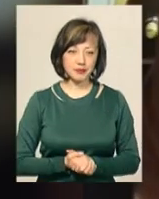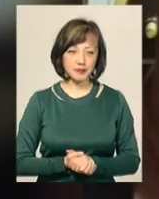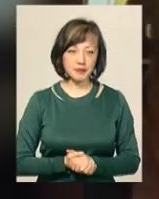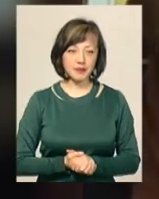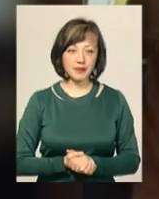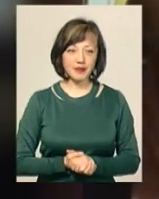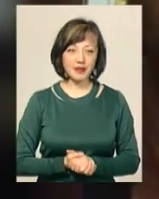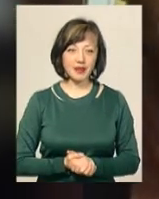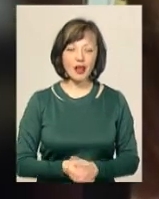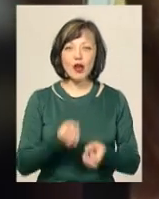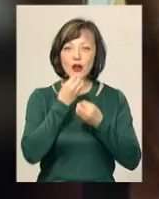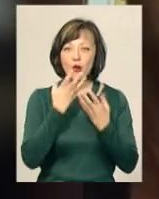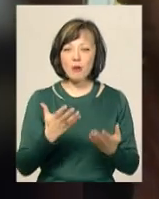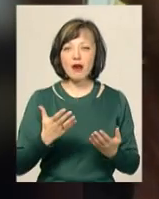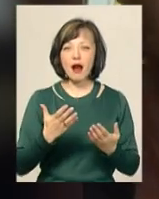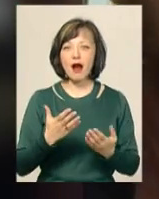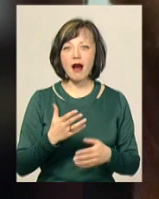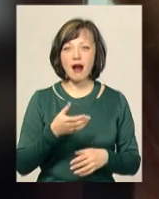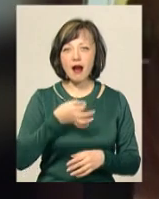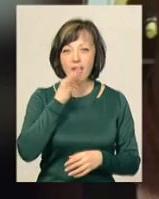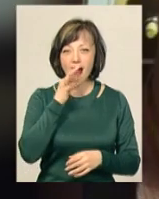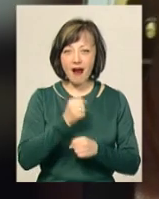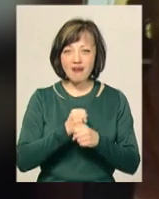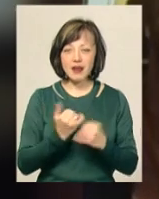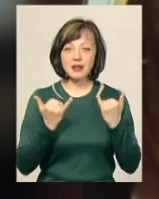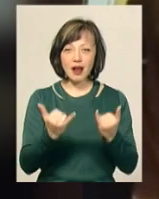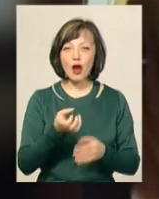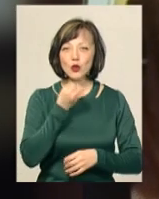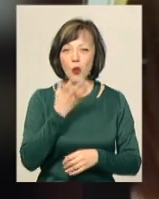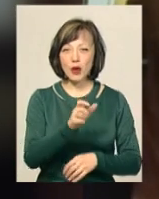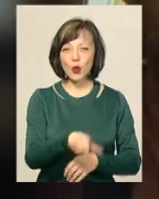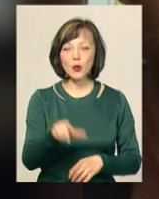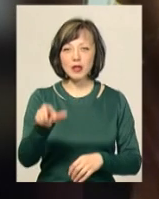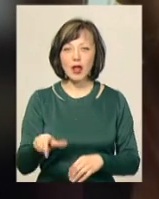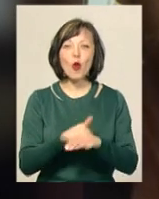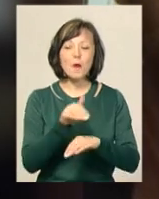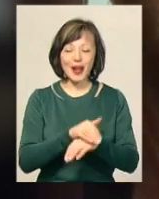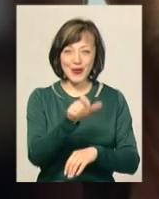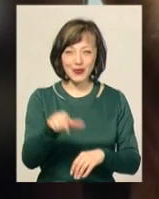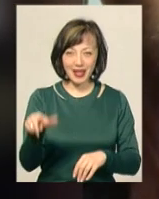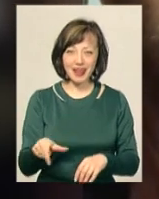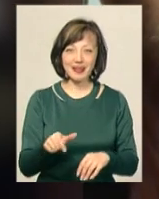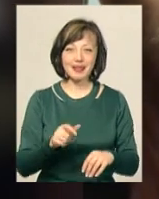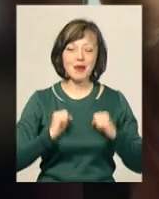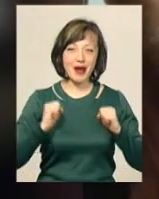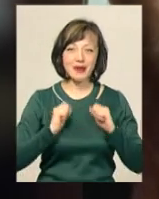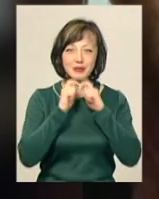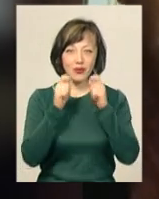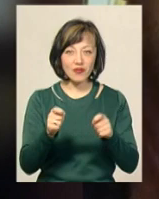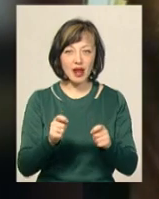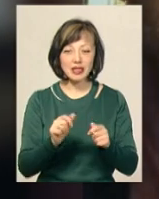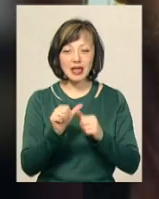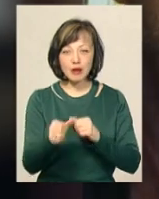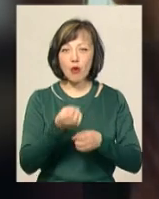Добра кава для добрих людей. І ми намагаємося нашим добрим клієнтам їм дарувати, крім